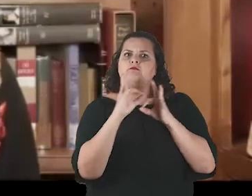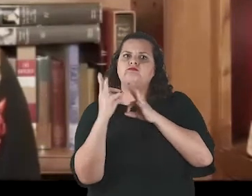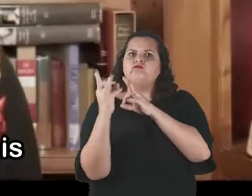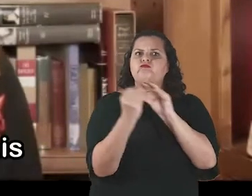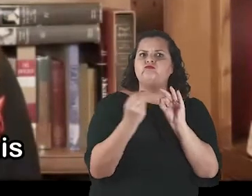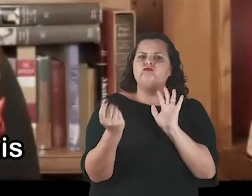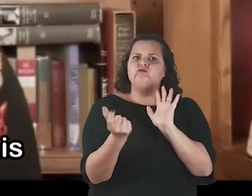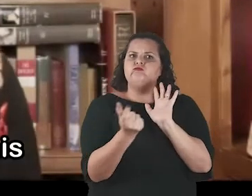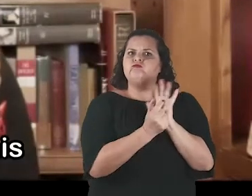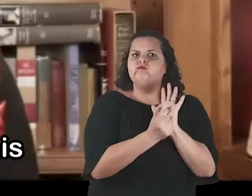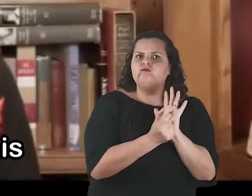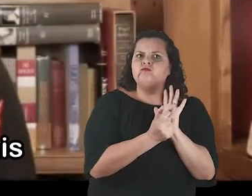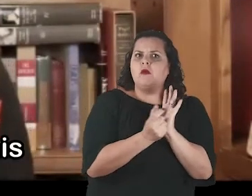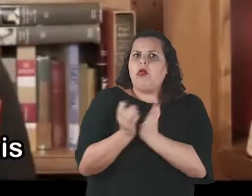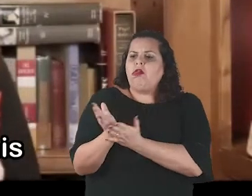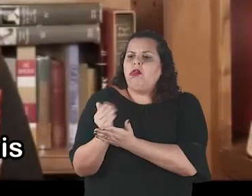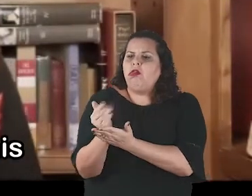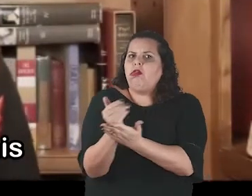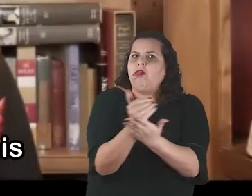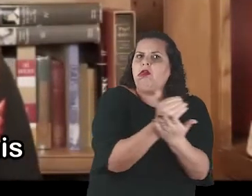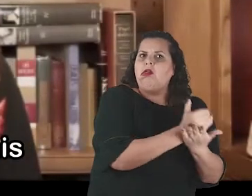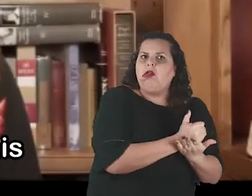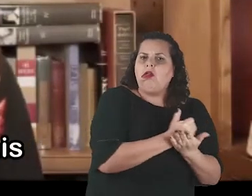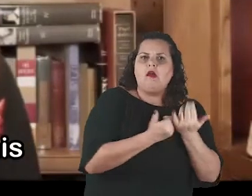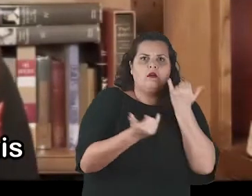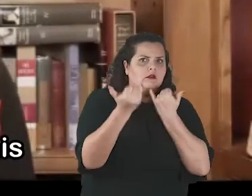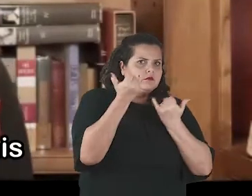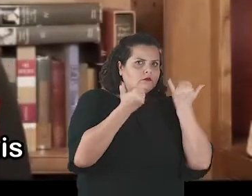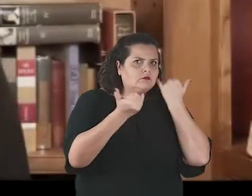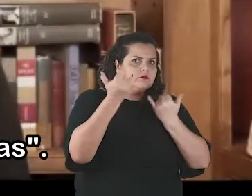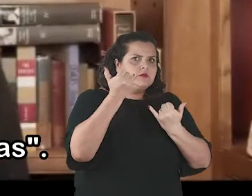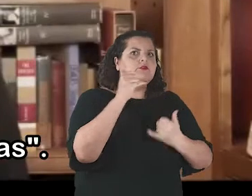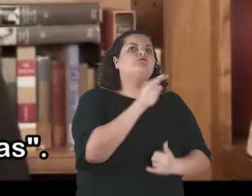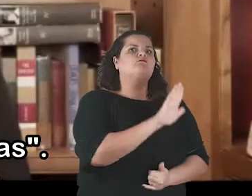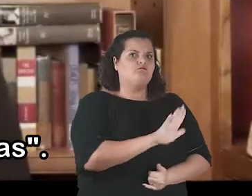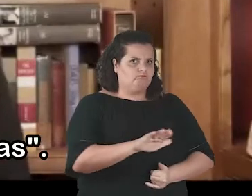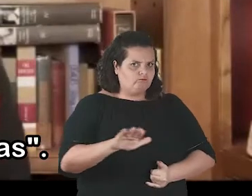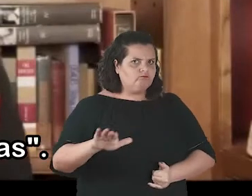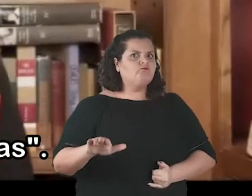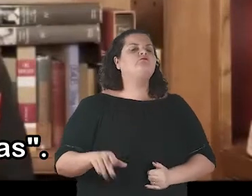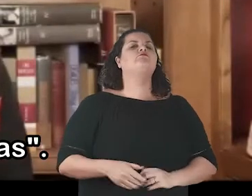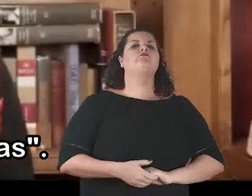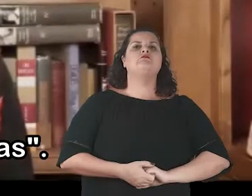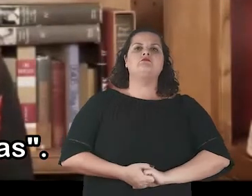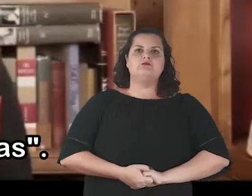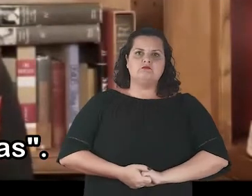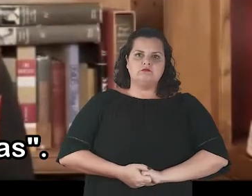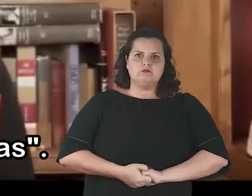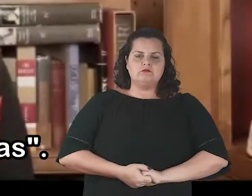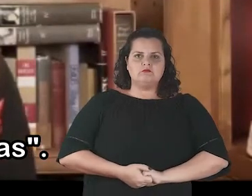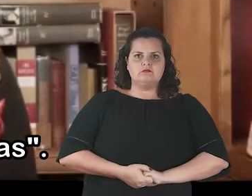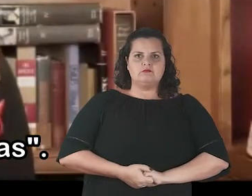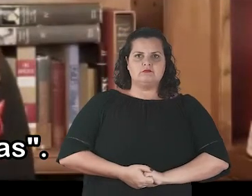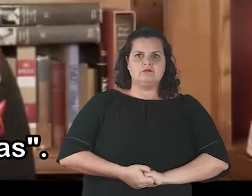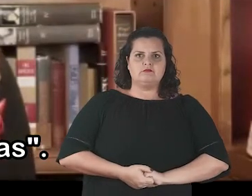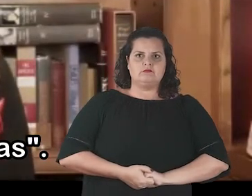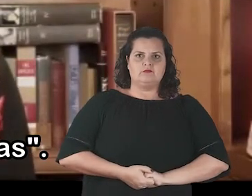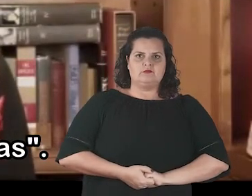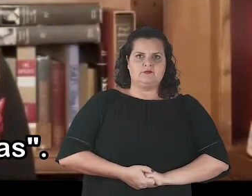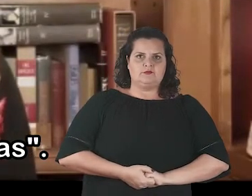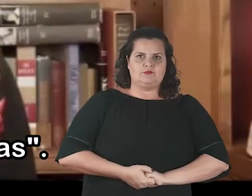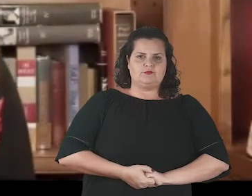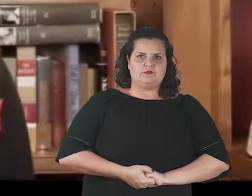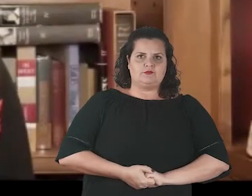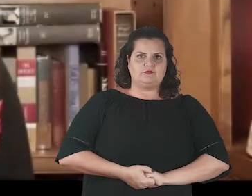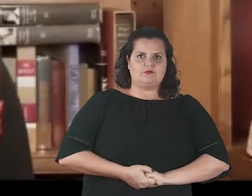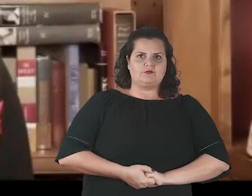citing its, quote, tools for illicit data extraction practices aimed at